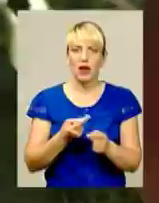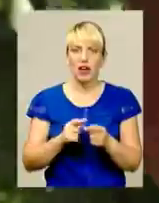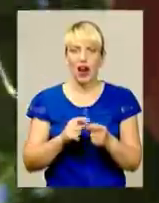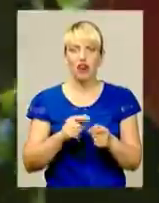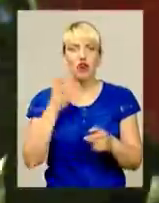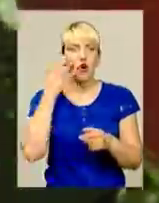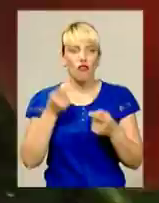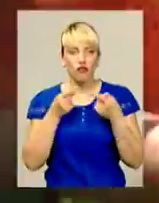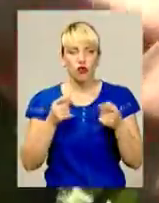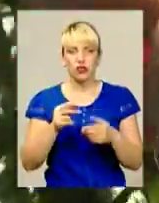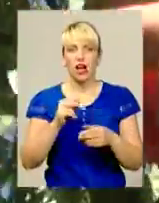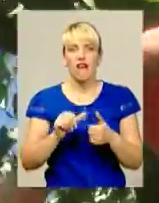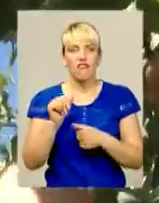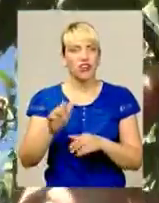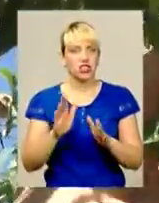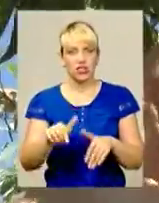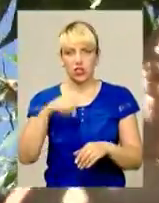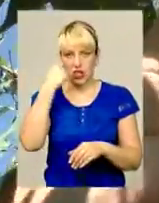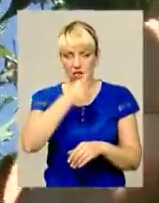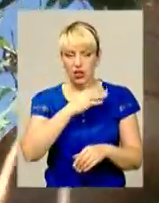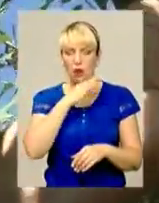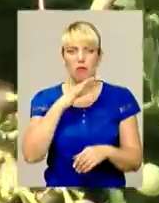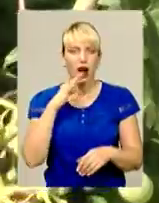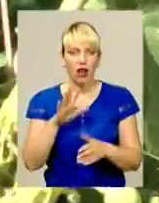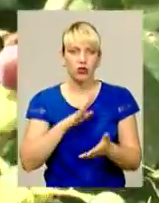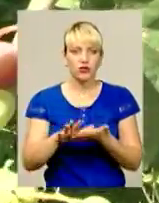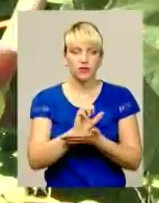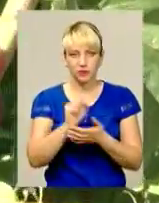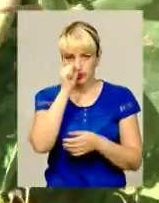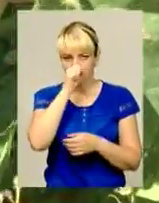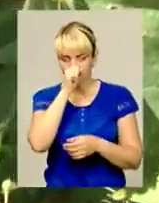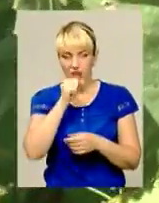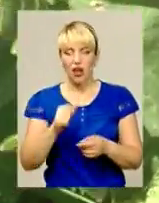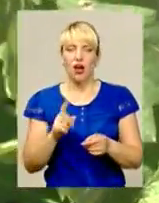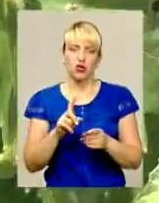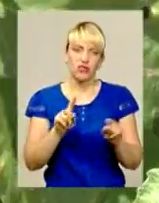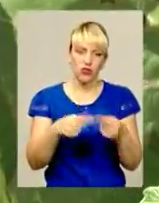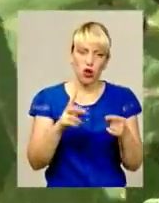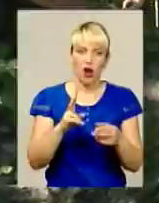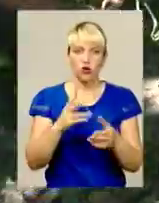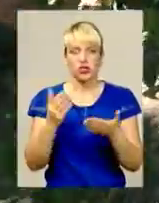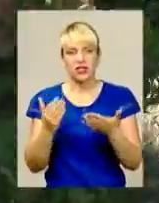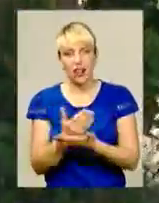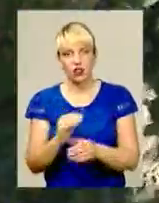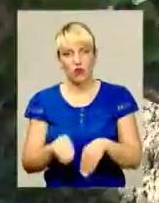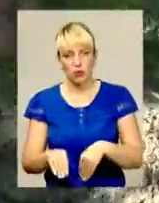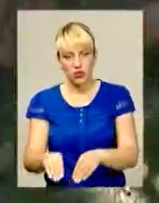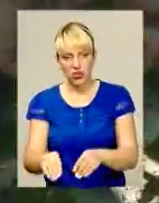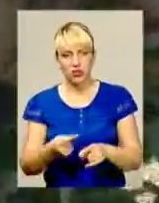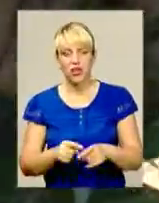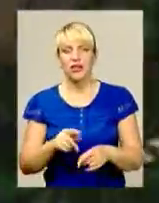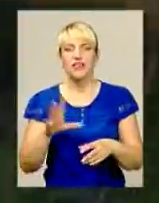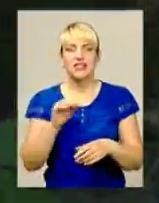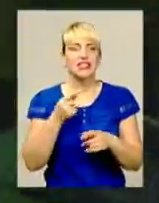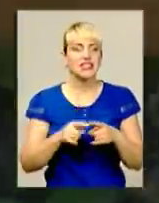фруктів. Винятков став лише цей рік. Чимало рослин померзли. Якісь із них відновилися, котрість довелося саджати заново. Усі ці фруктові дива